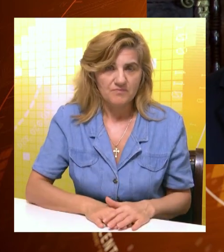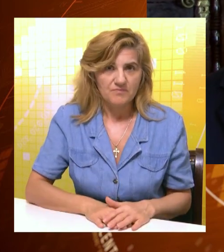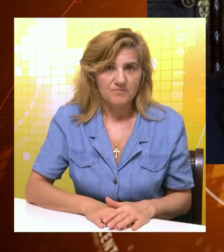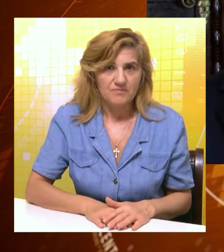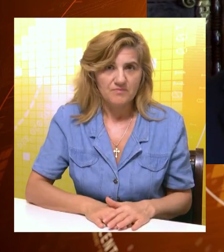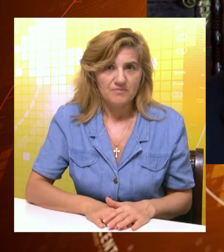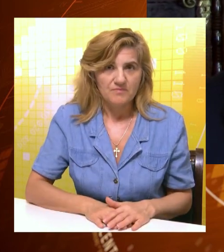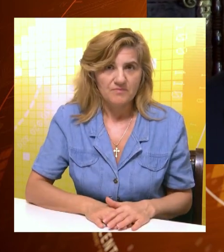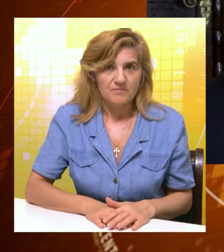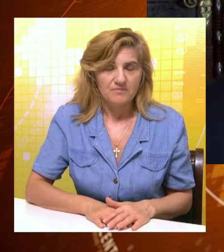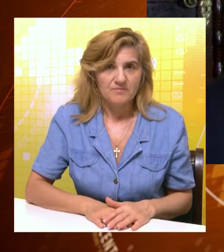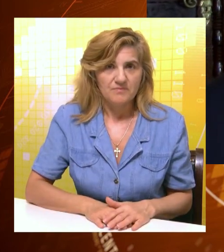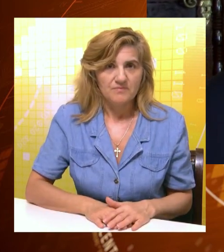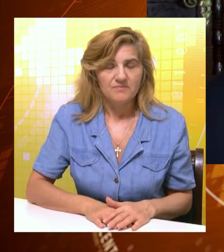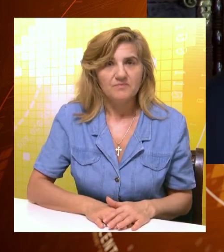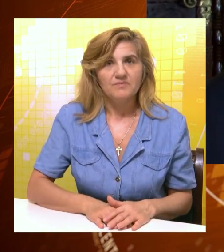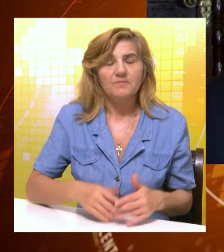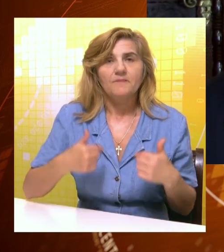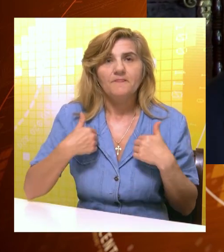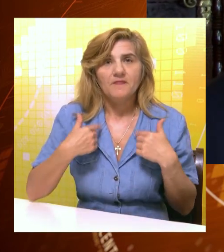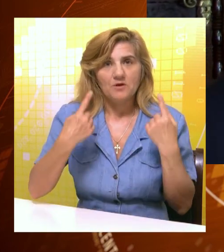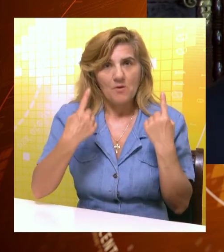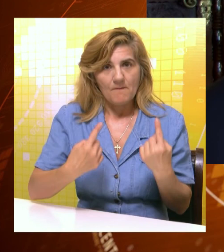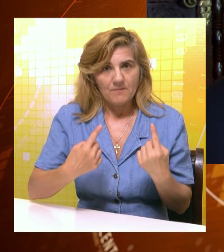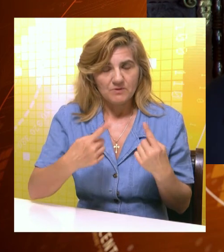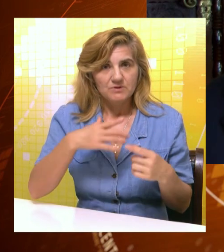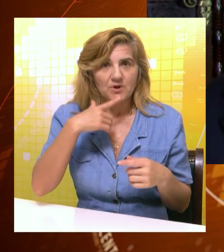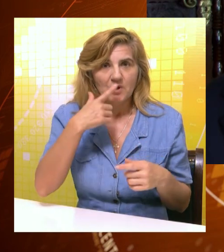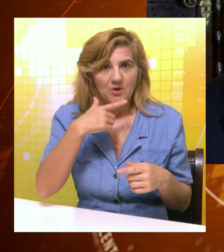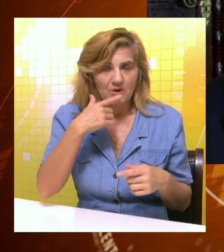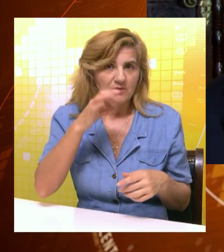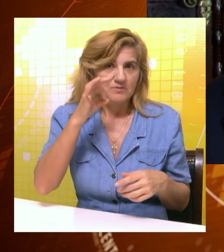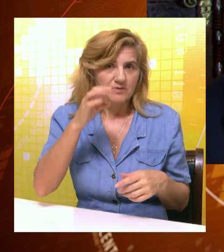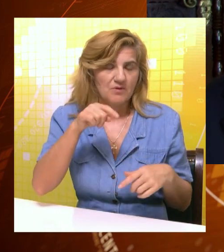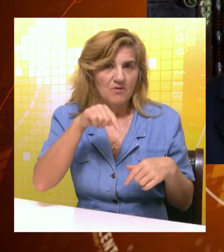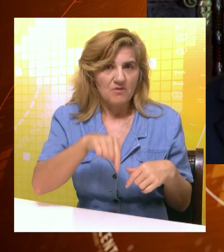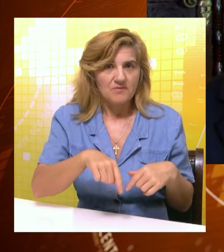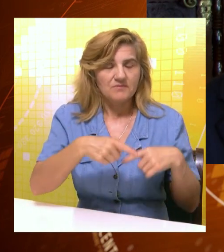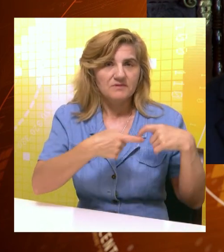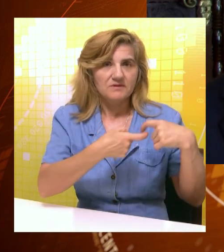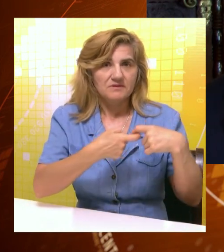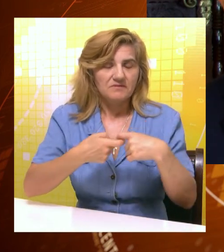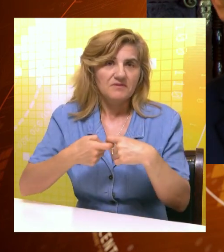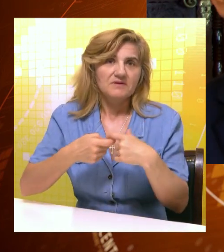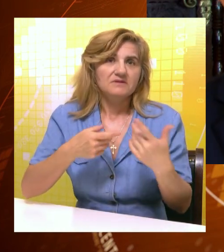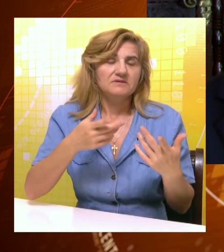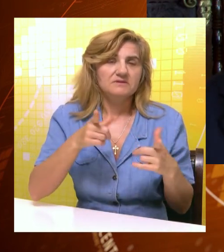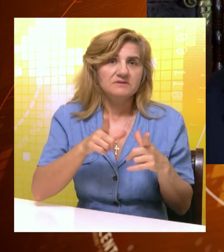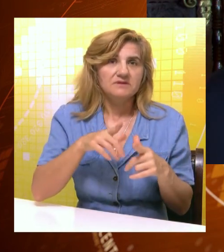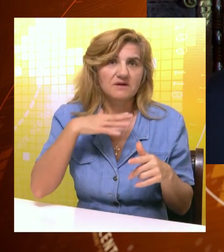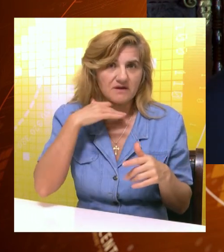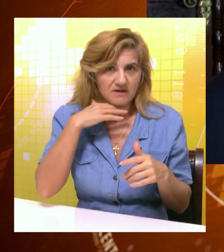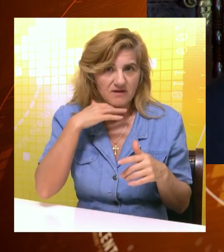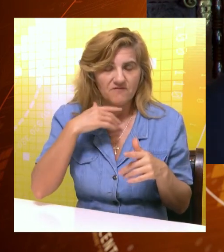S druge strane, naše postojanje ovde to govori o vezanosti jevreja